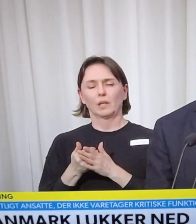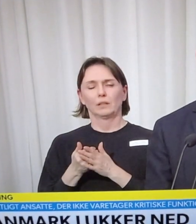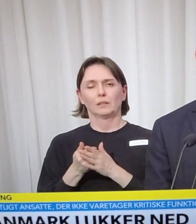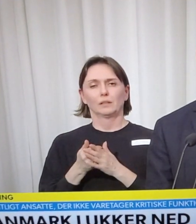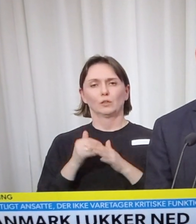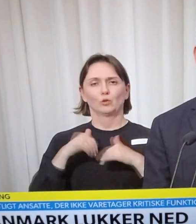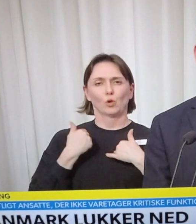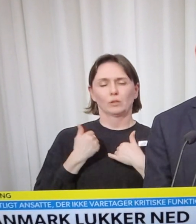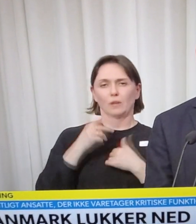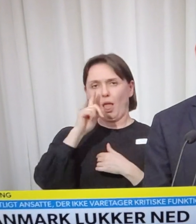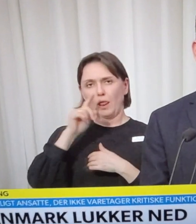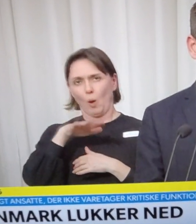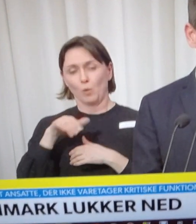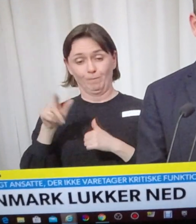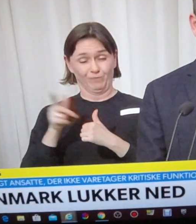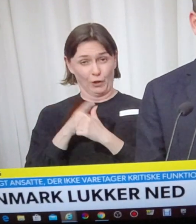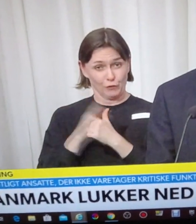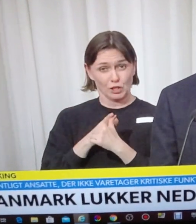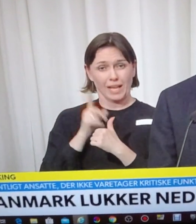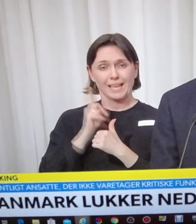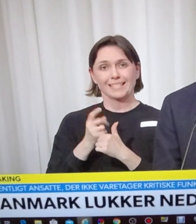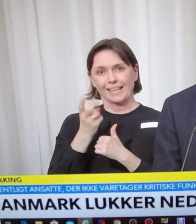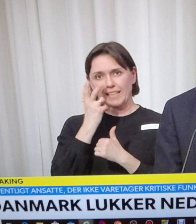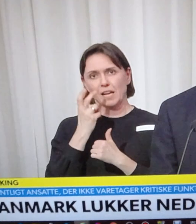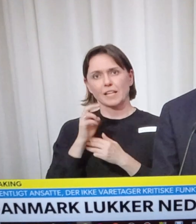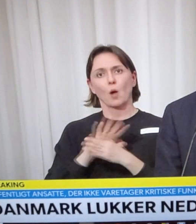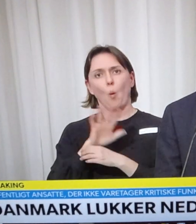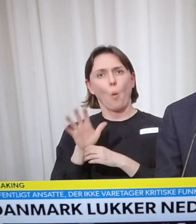Det er vores topfolk i hele Danmark, for snakker.